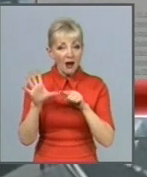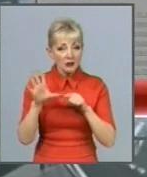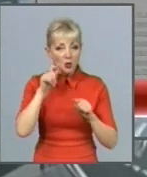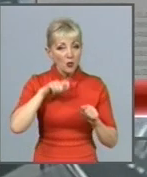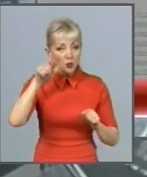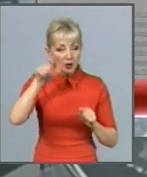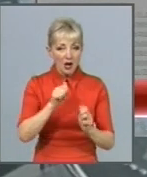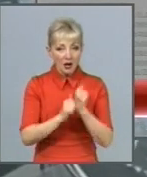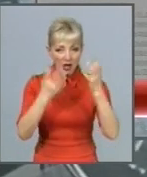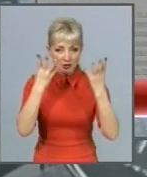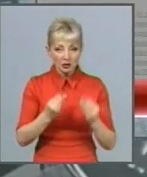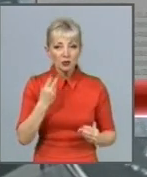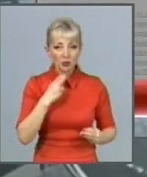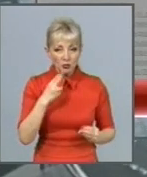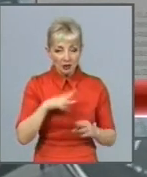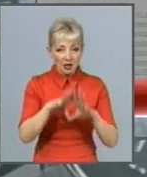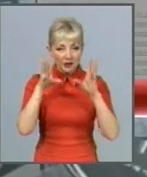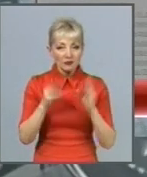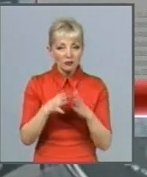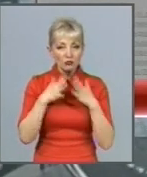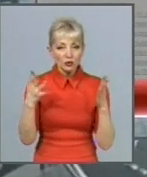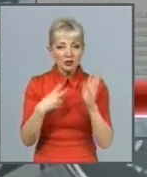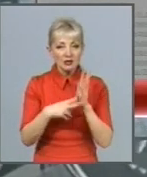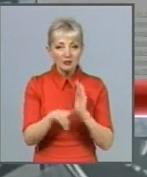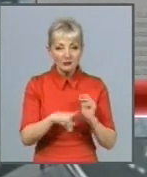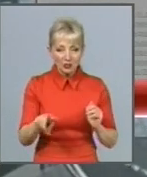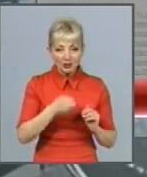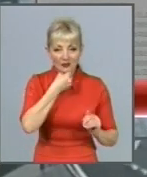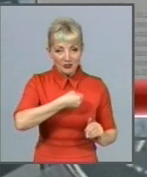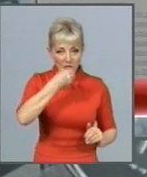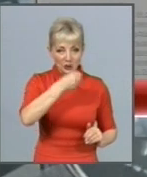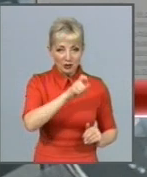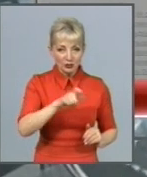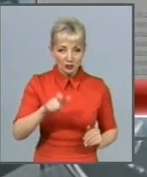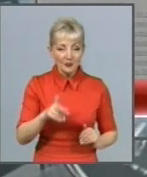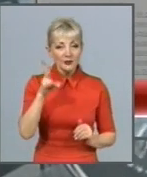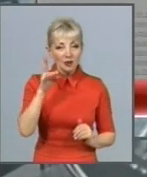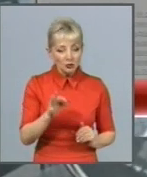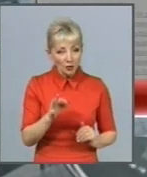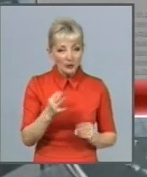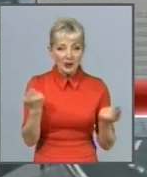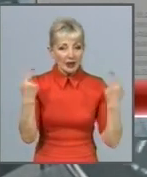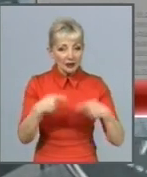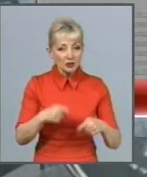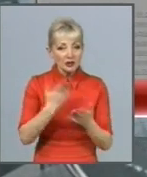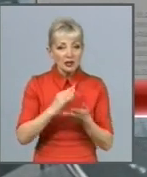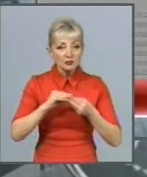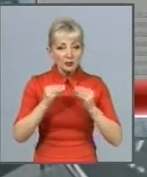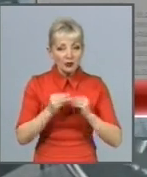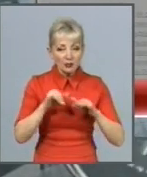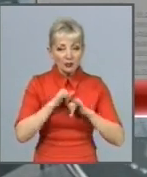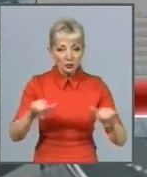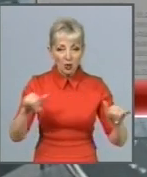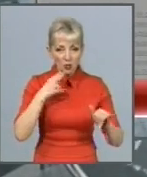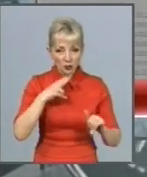вироби. Всього більше семи мільйонів дорослого населення. Однак критичною є проблема поширеності куріння серед дітей